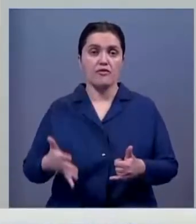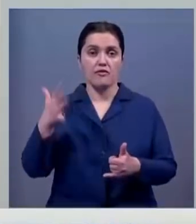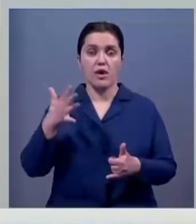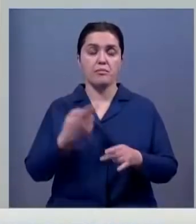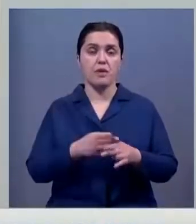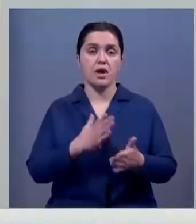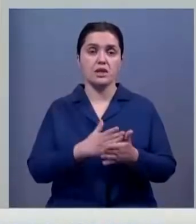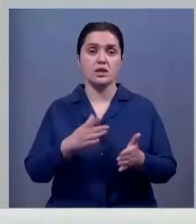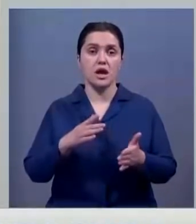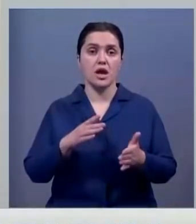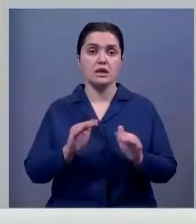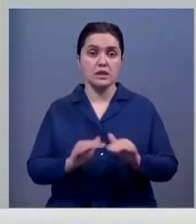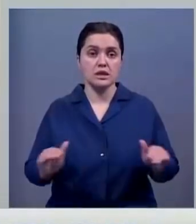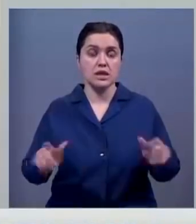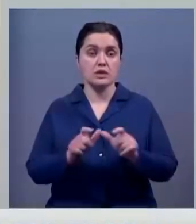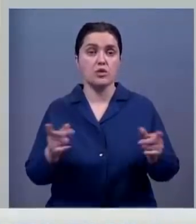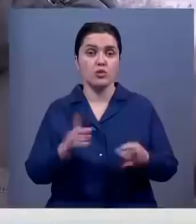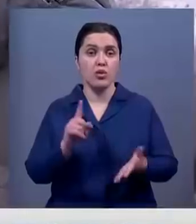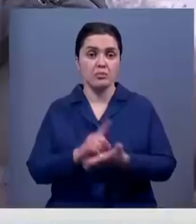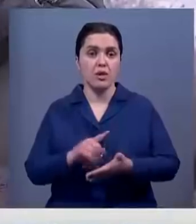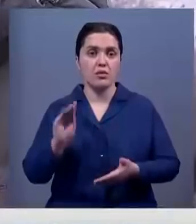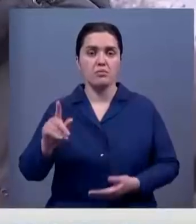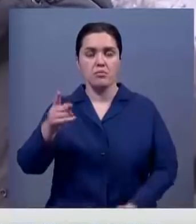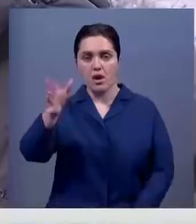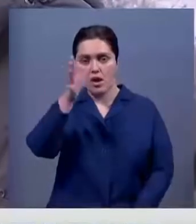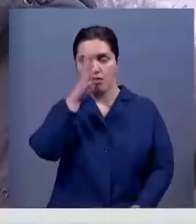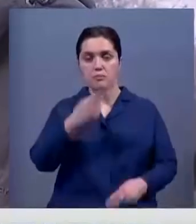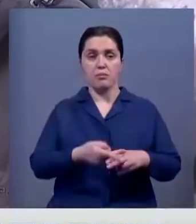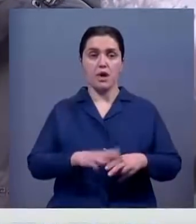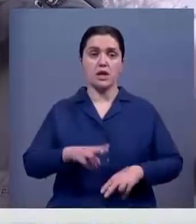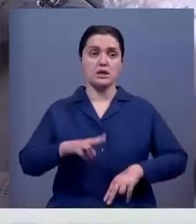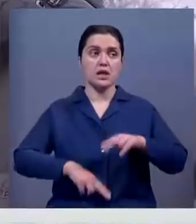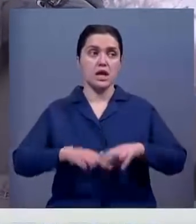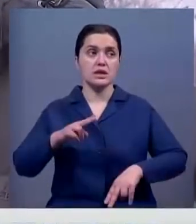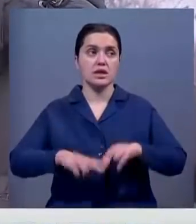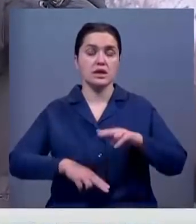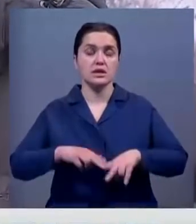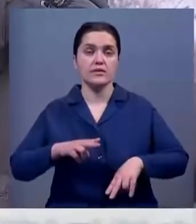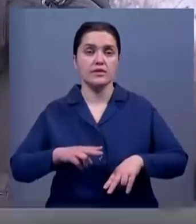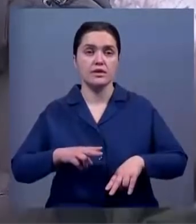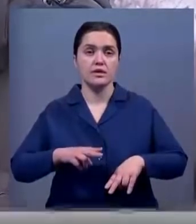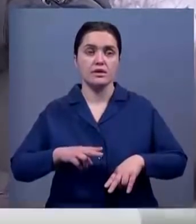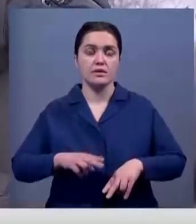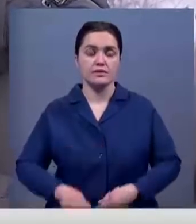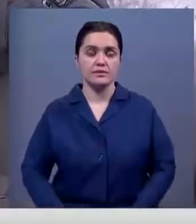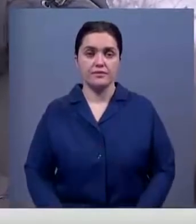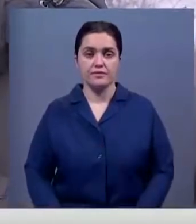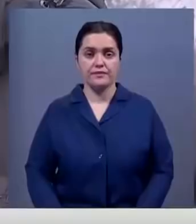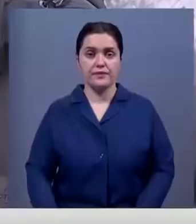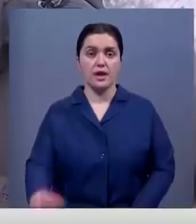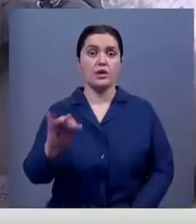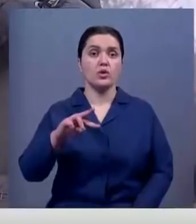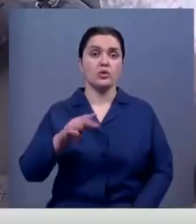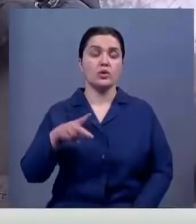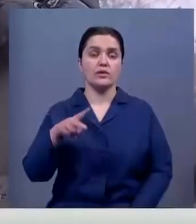помещениями, детским садом и подведенем парке. Данное строительство ведется с июля